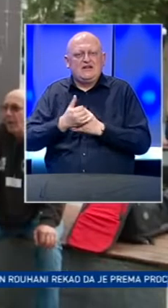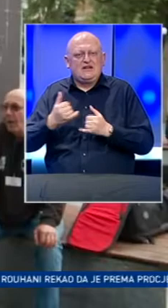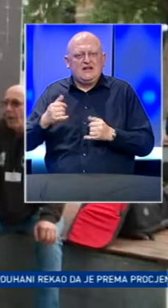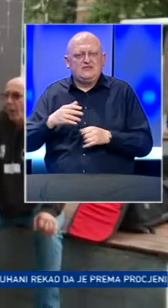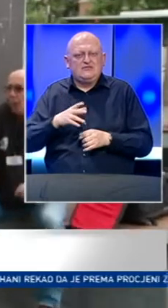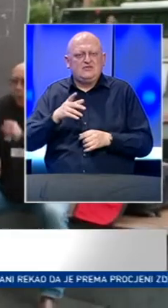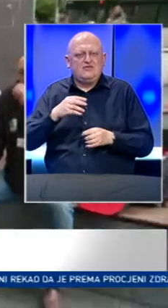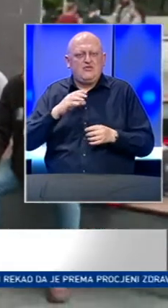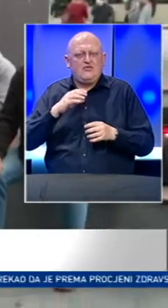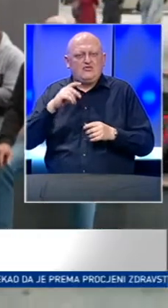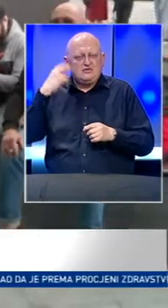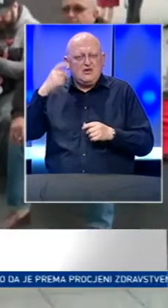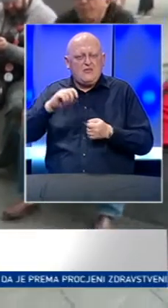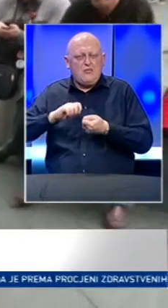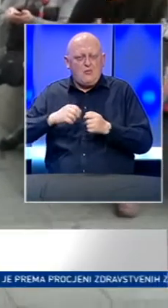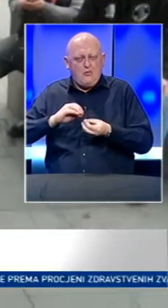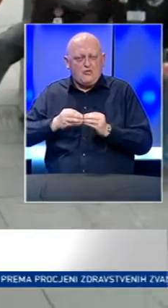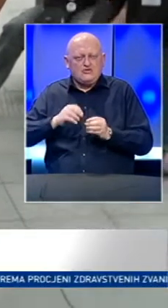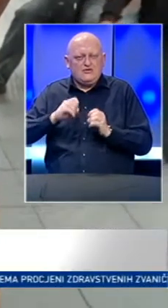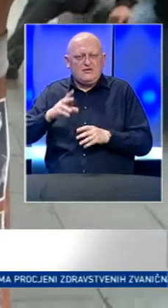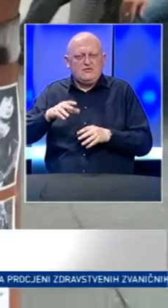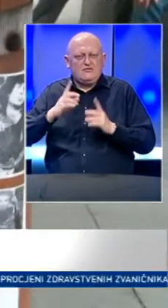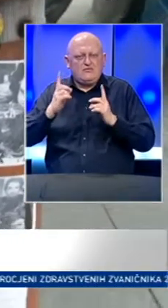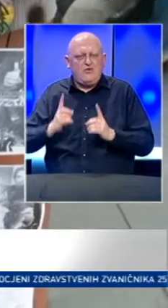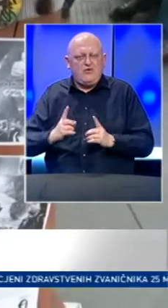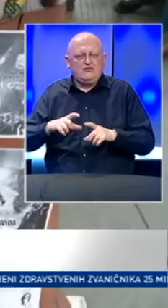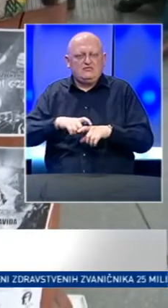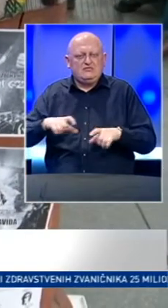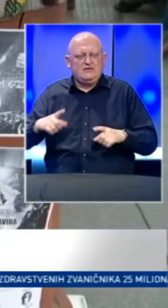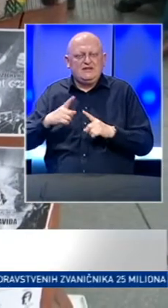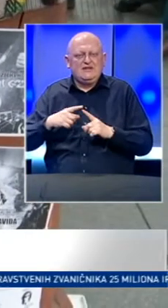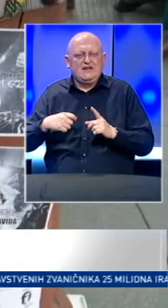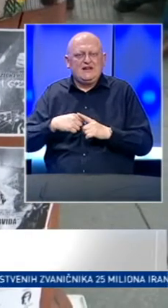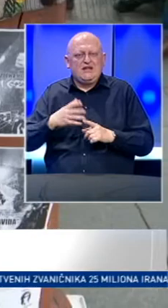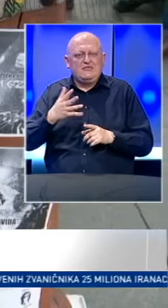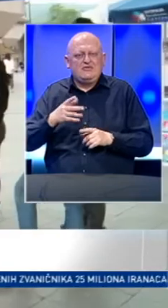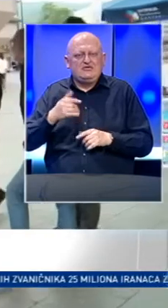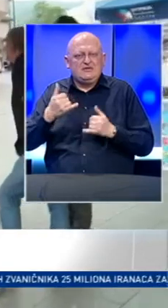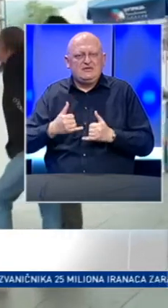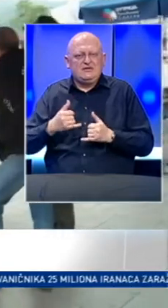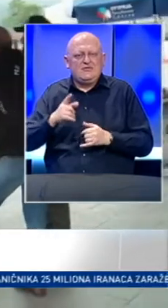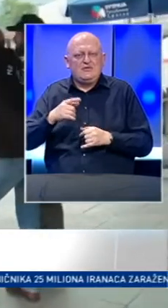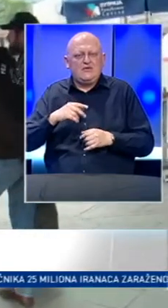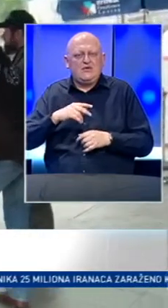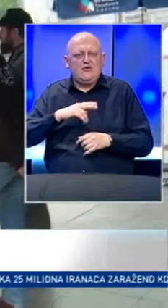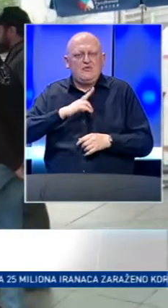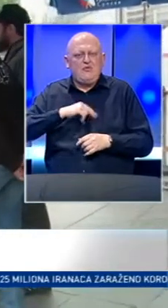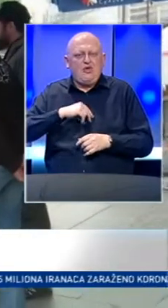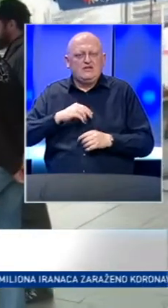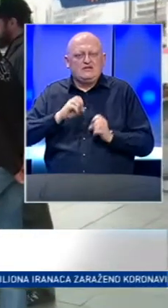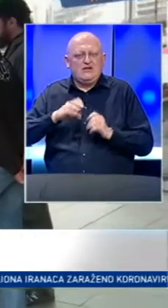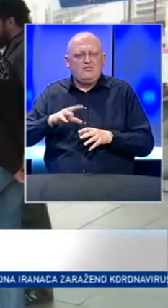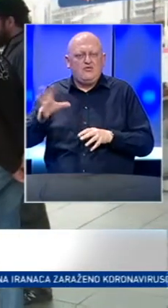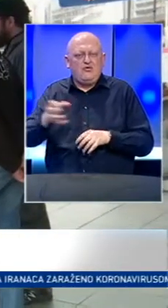Gradskog odjela za komunalne poslove za postavljanje štanda na trgu Krajne. Međutim, već danas im je komunalna policija